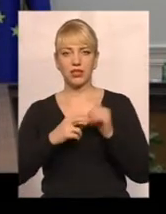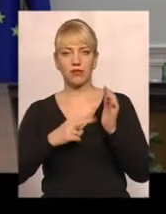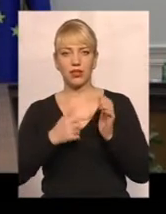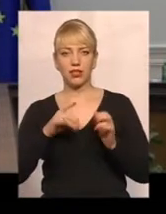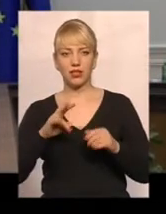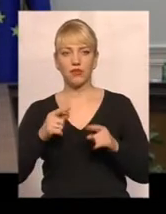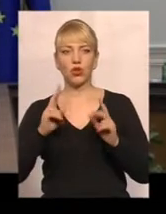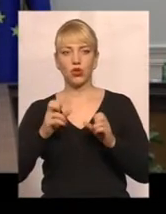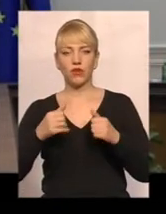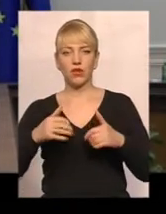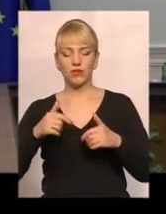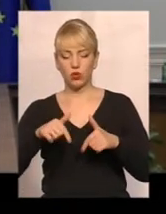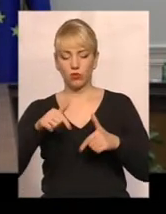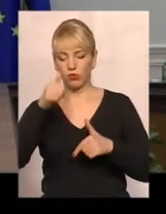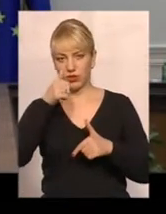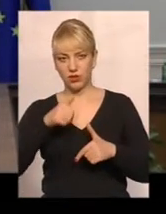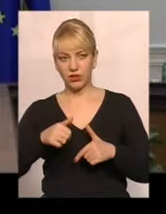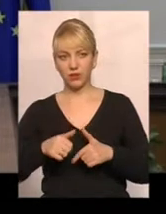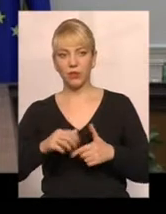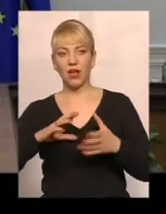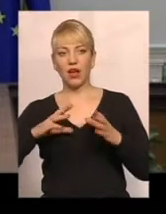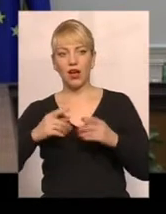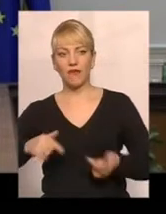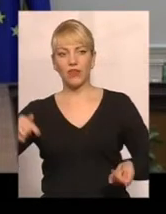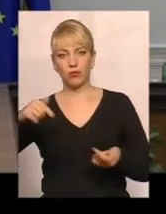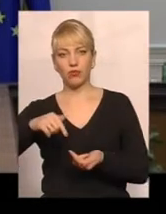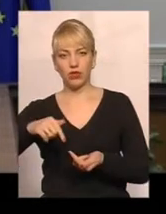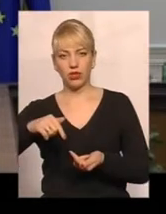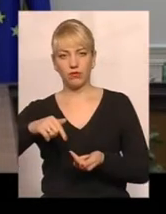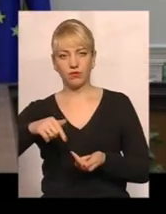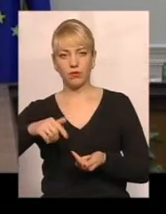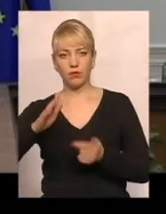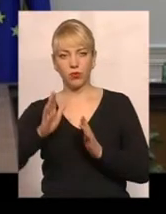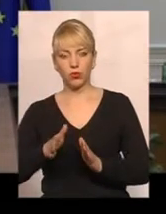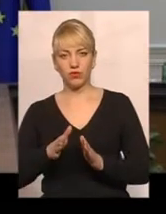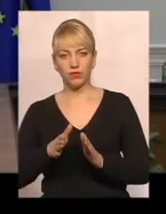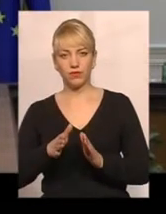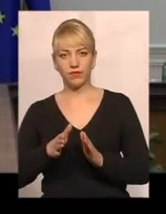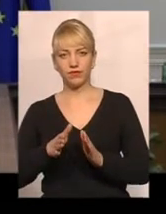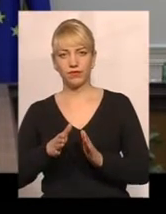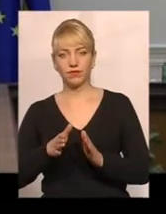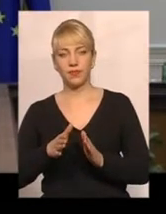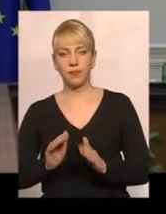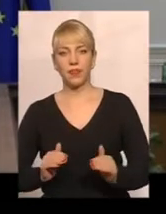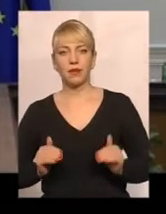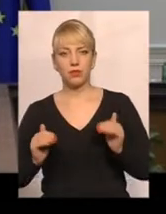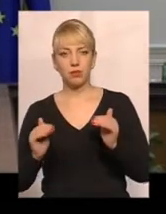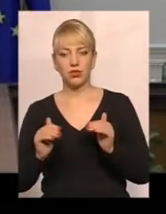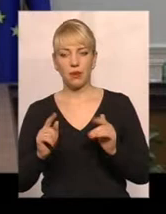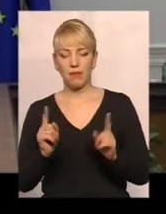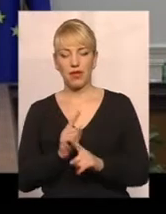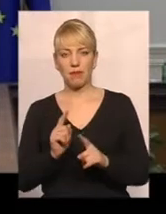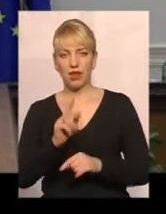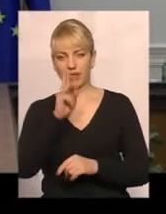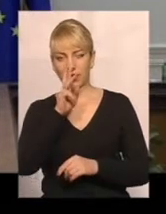місяці, вже в грудні місяці. А відповідним чином відбудеться підвищення мінімальної заробітної